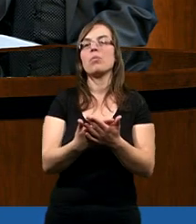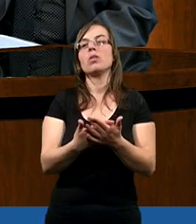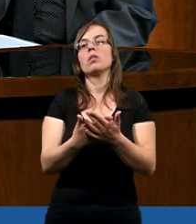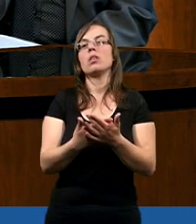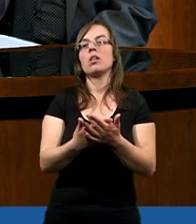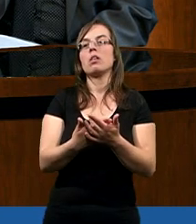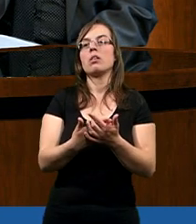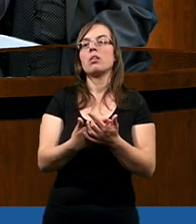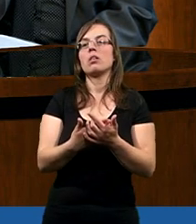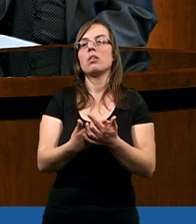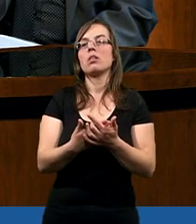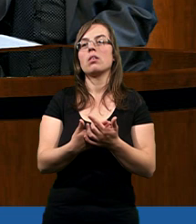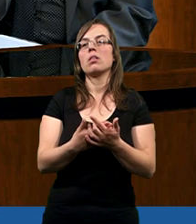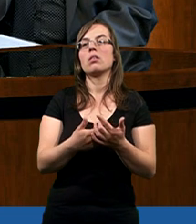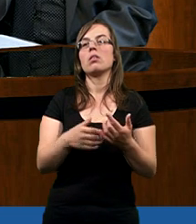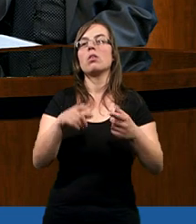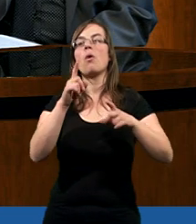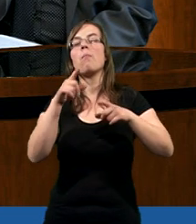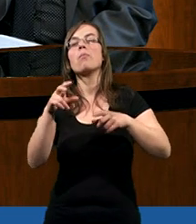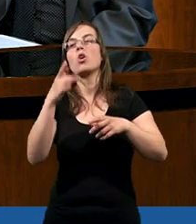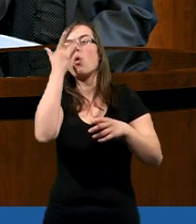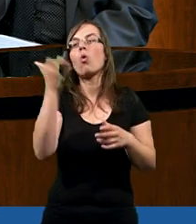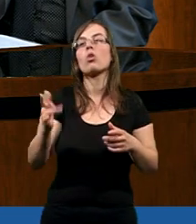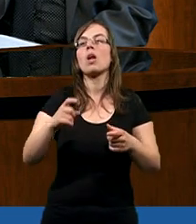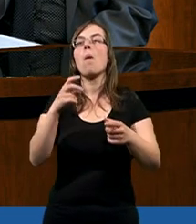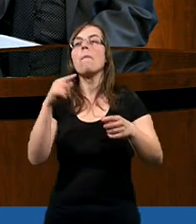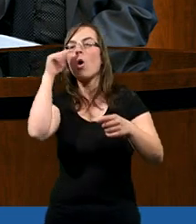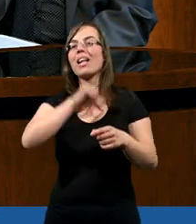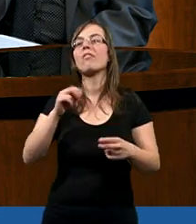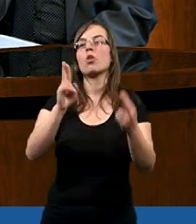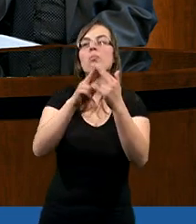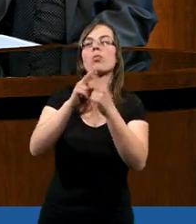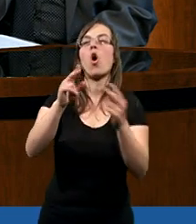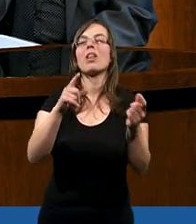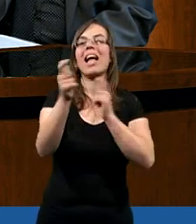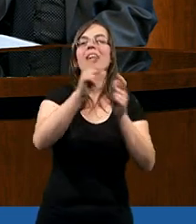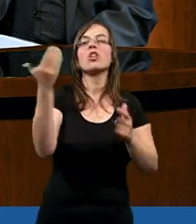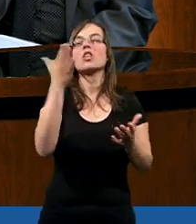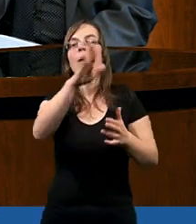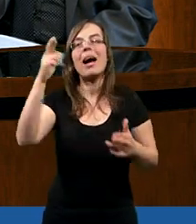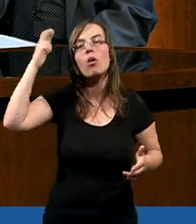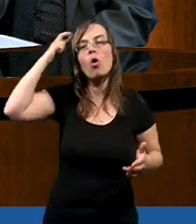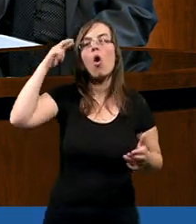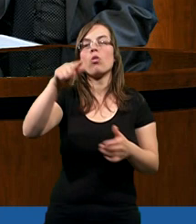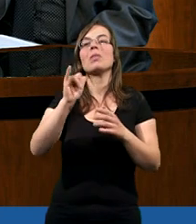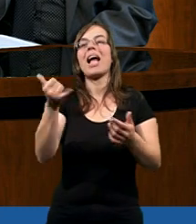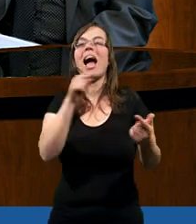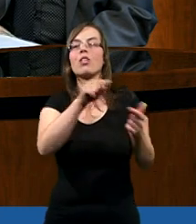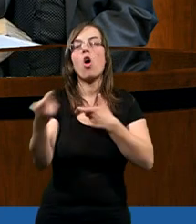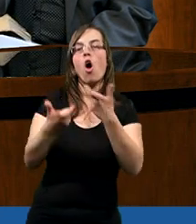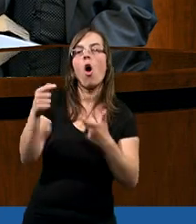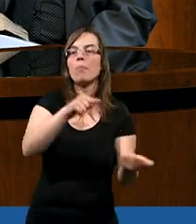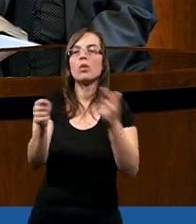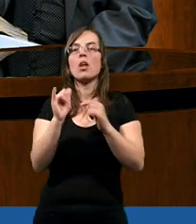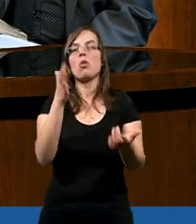mrówki potrafią się porozumiewać, czy gdzie mają ten rozum, że to